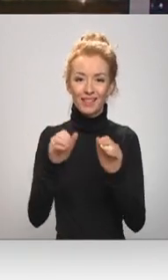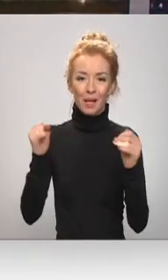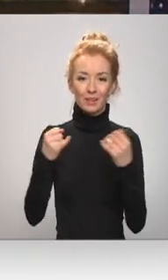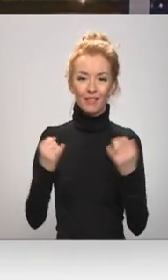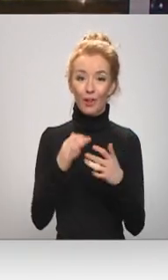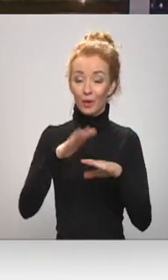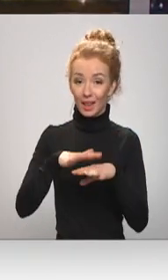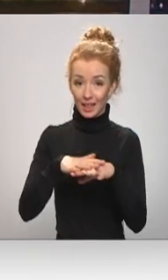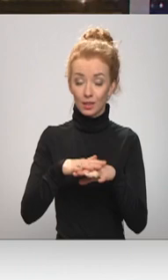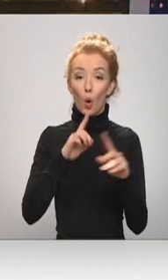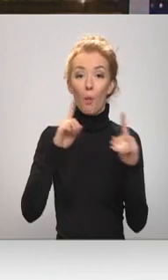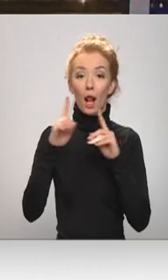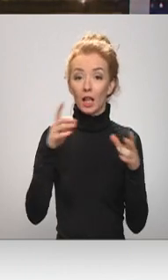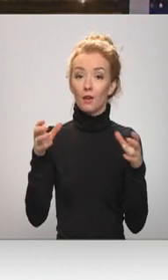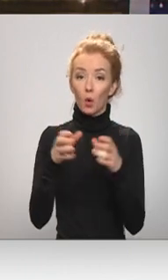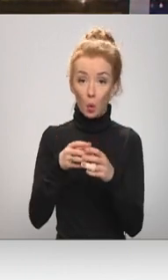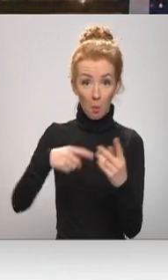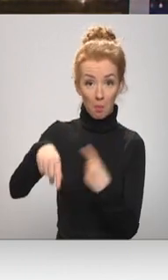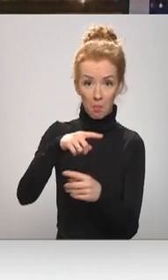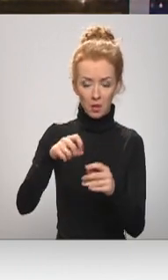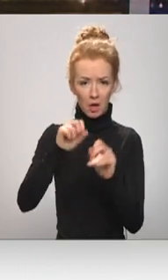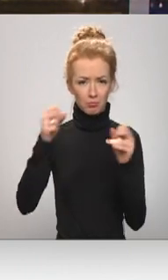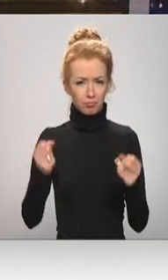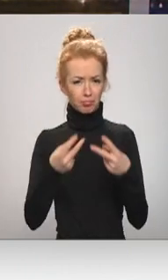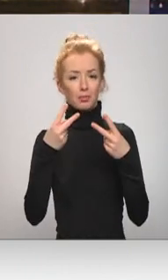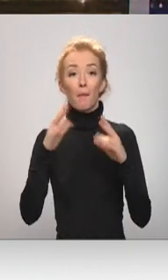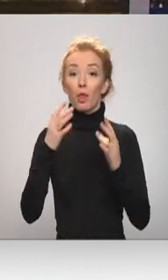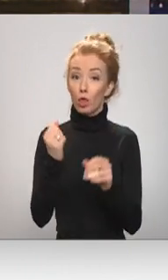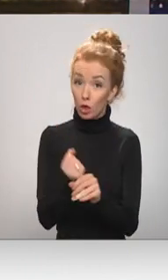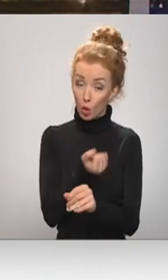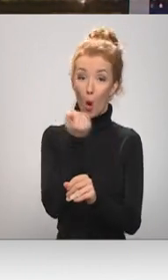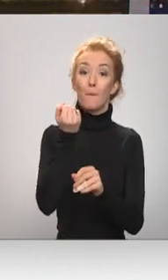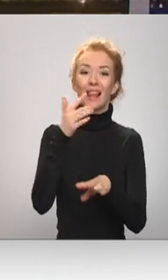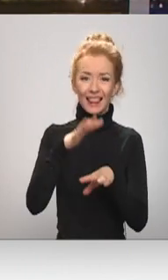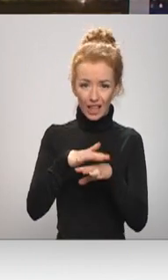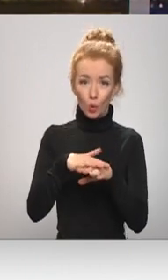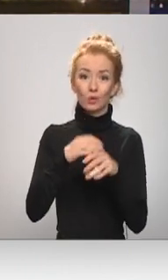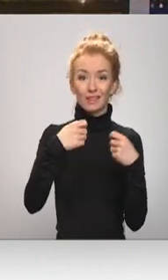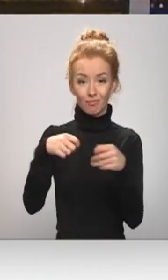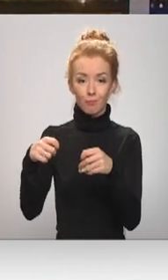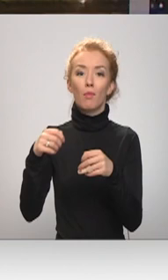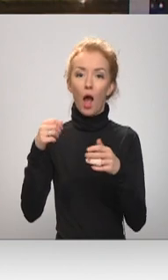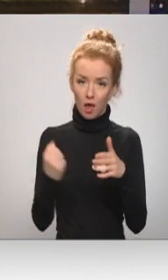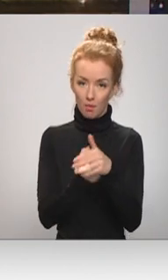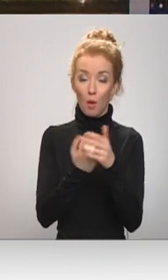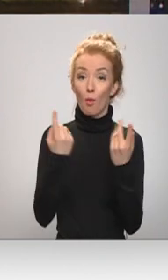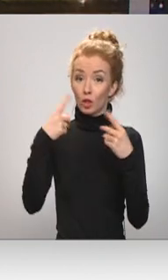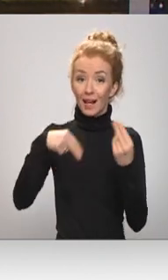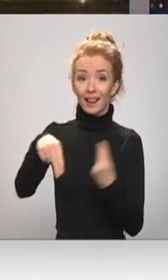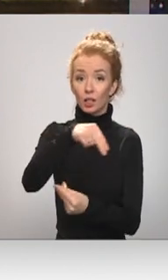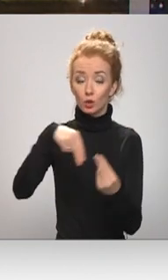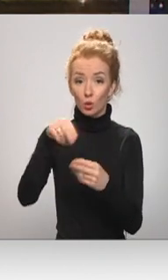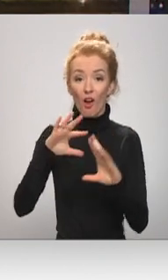Operatīvajā vadības grupē ardušās domstarpības, taču tirdziņi konceptuāli tomēr tiek atbalstīti. Plašākās diskusijas šobrīd ir par to,